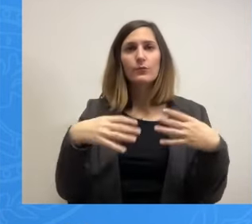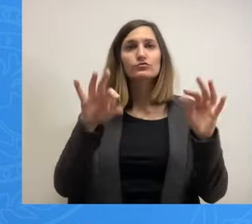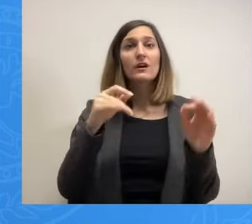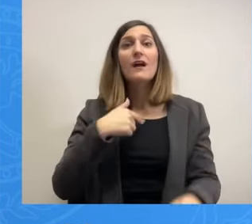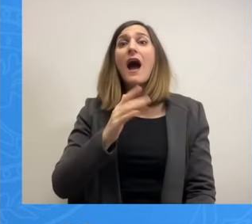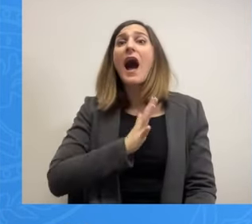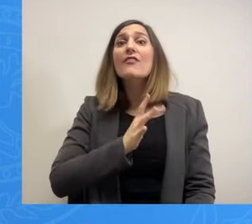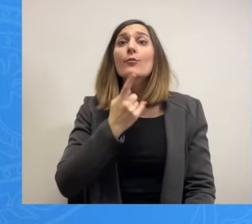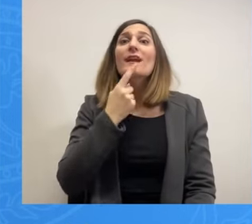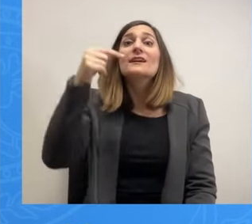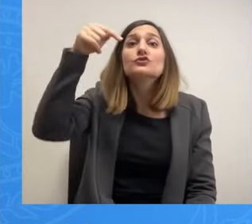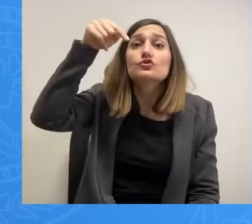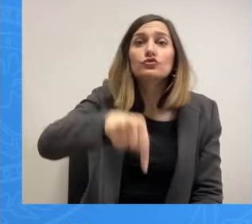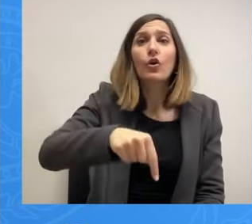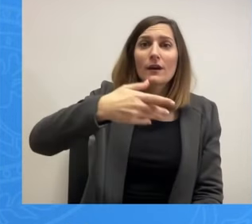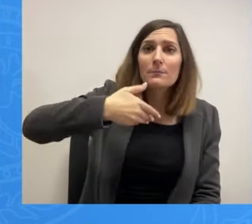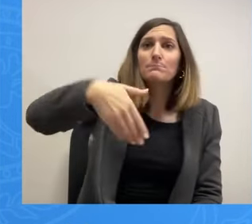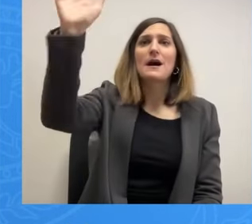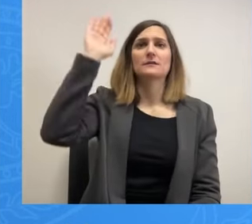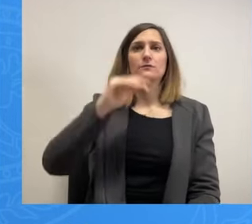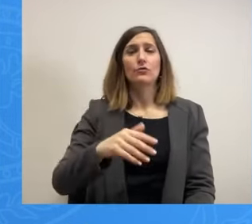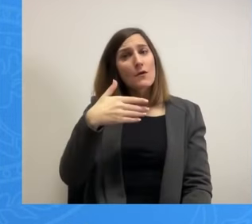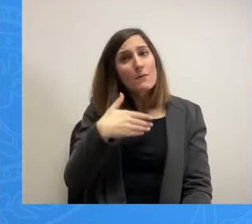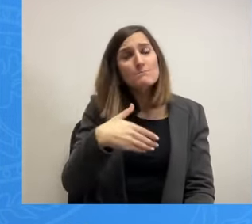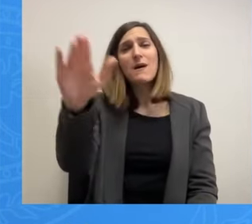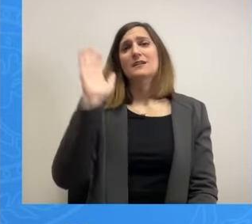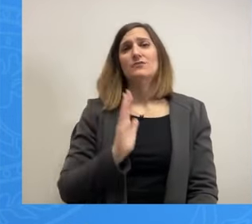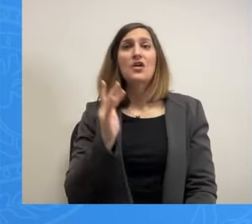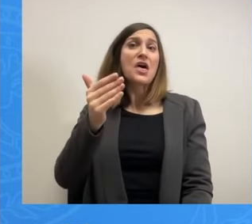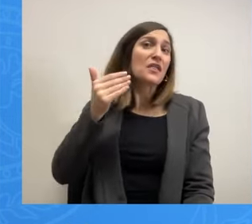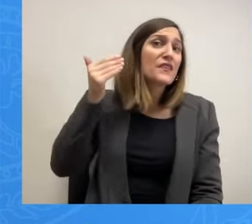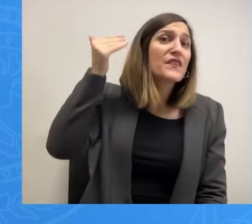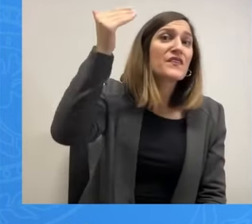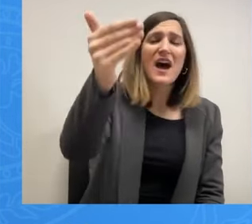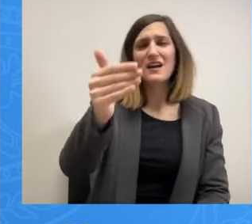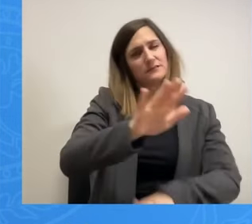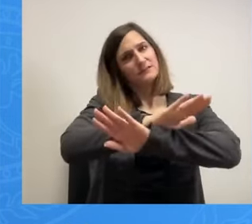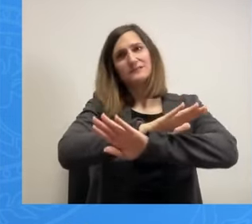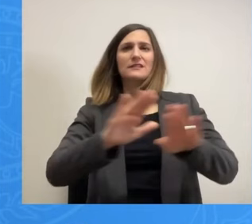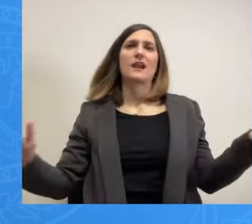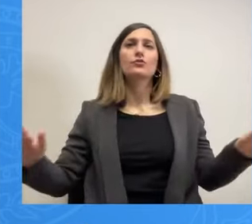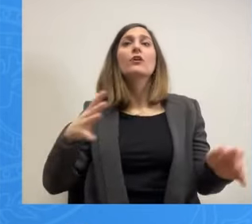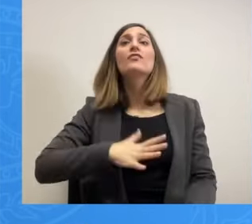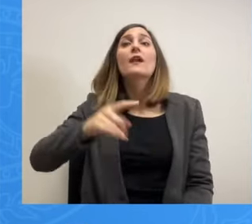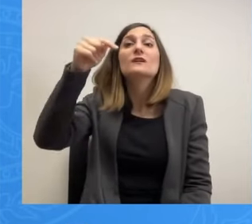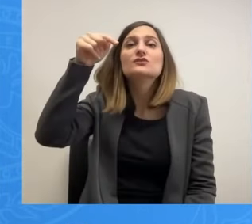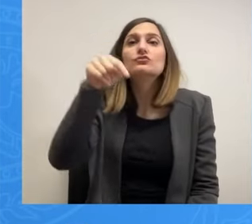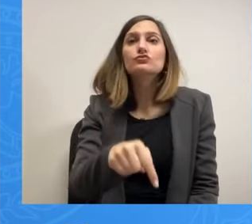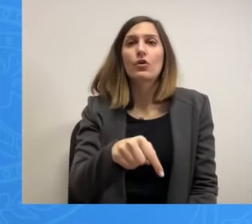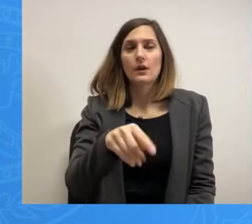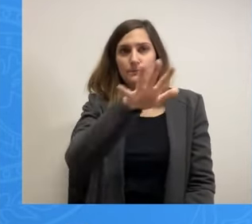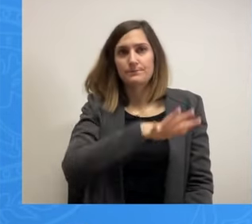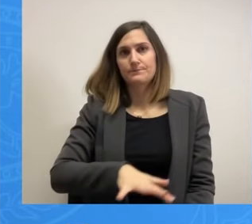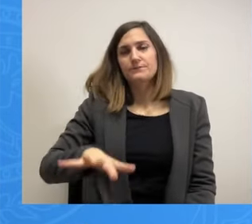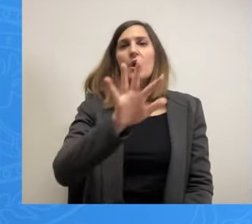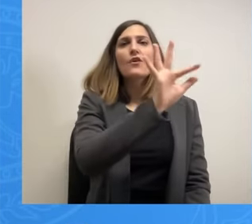πάρτε το. Υπάρχει μια διαφορά. Θα έρθει. Με το εδώ και τώρα πάρτε το. Στην Φωκίονος Νέγρη,